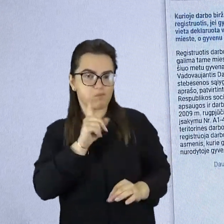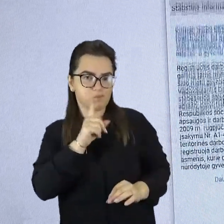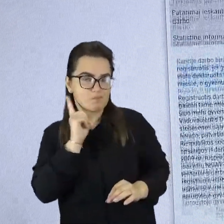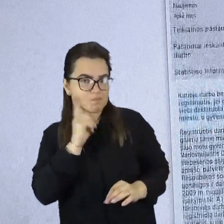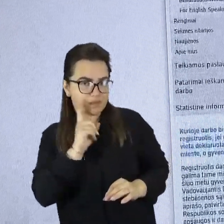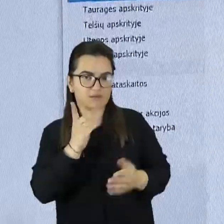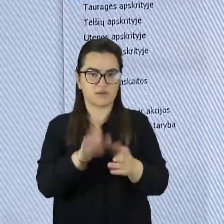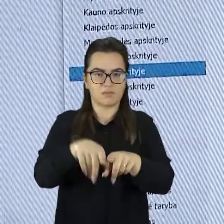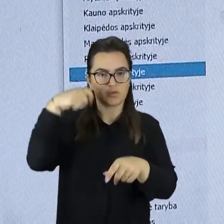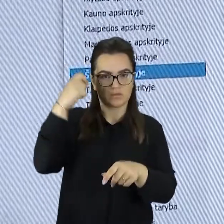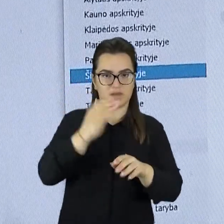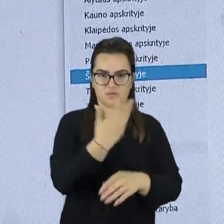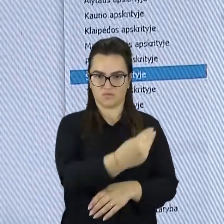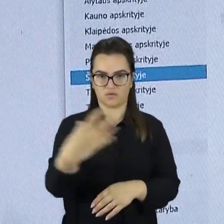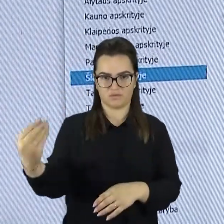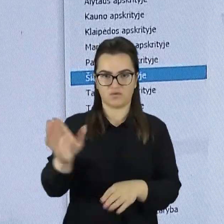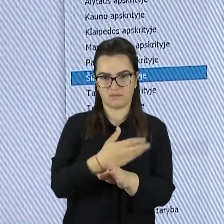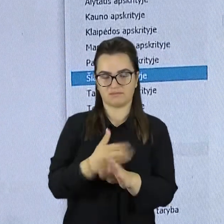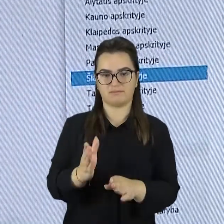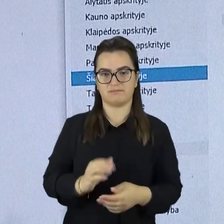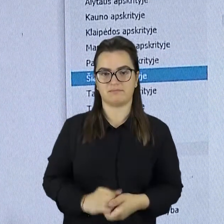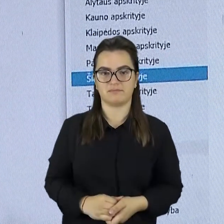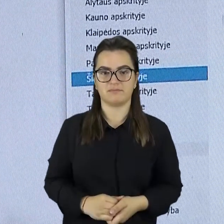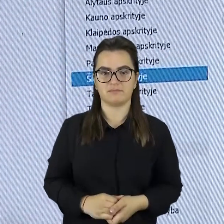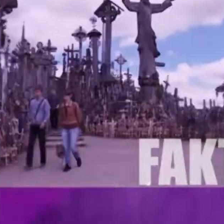išskiriami darbo pasiūlymai moksleiviams ir studentams.